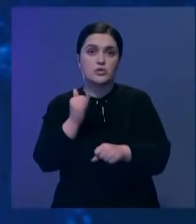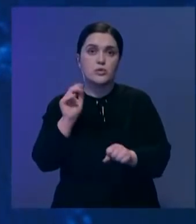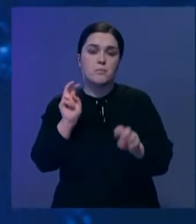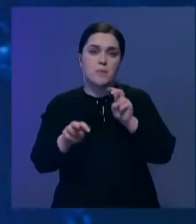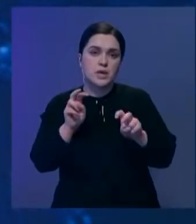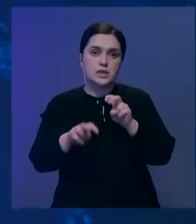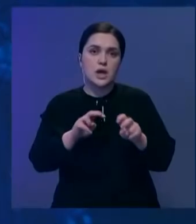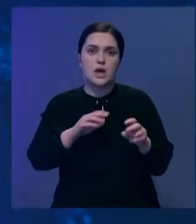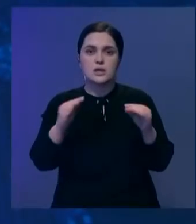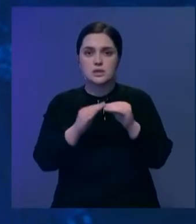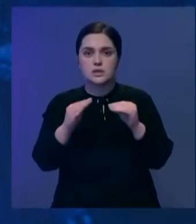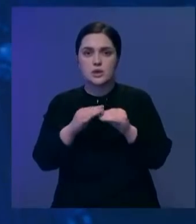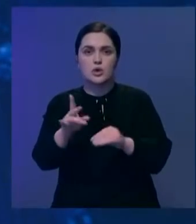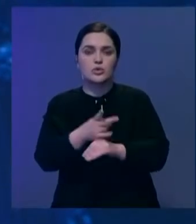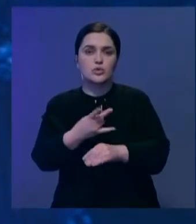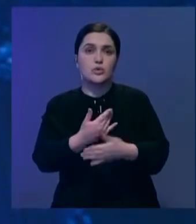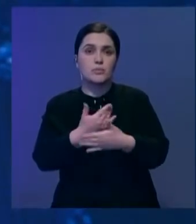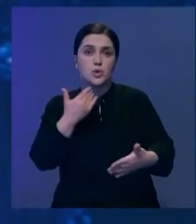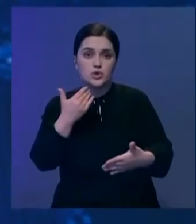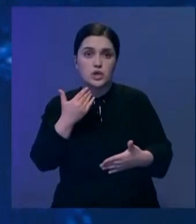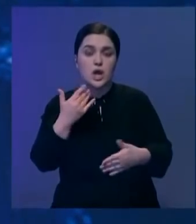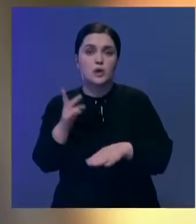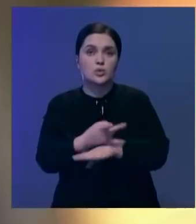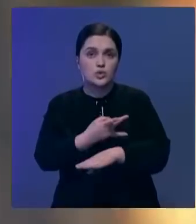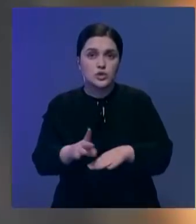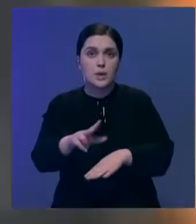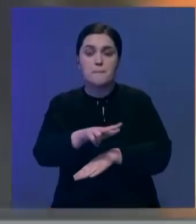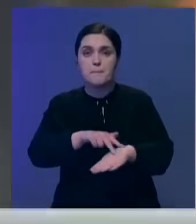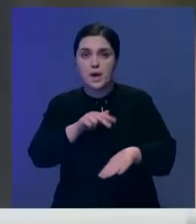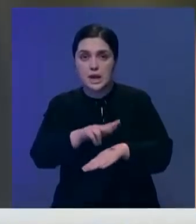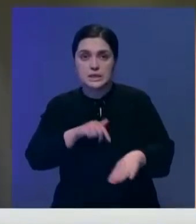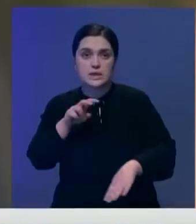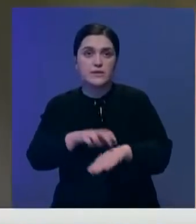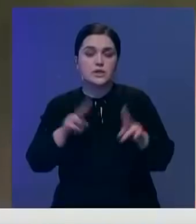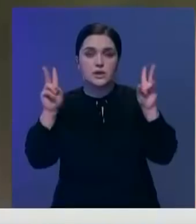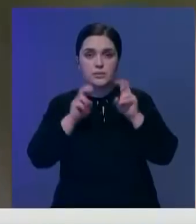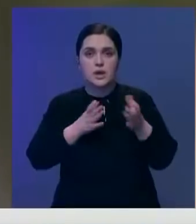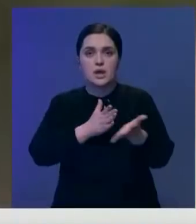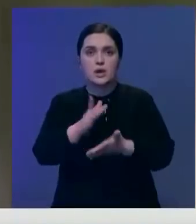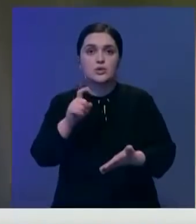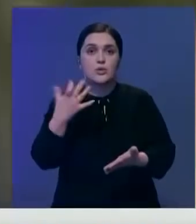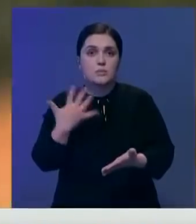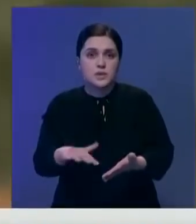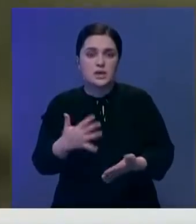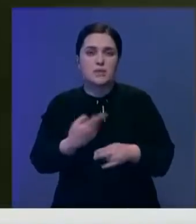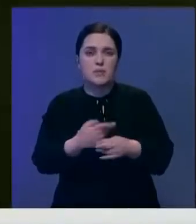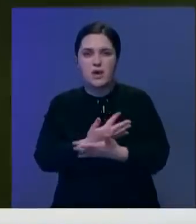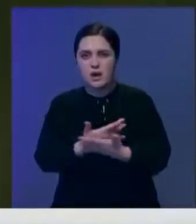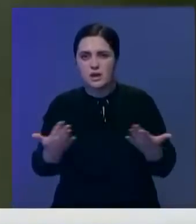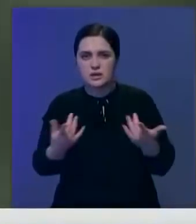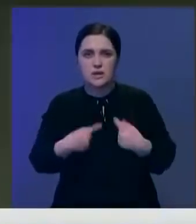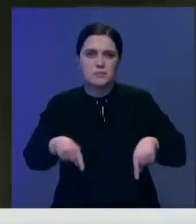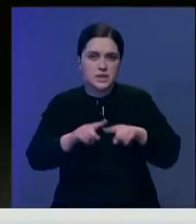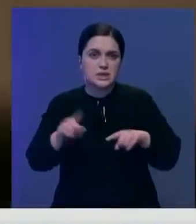принимают посетителей после 10 ночи. Прошлой ночью полицейские и санврачи проверили порядка 150 объектов предпринимательства. В их